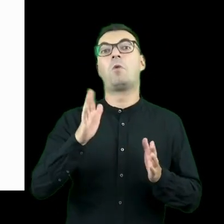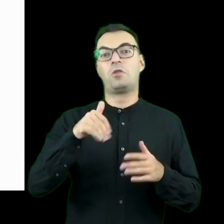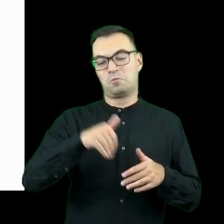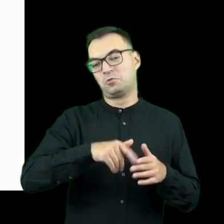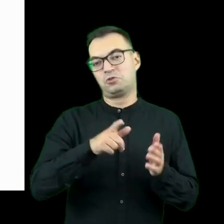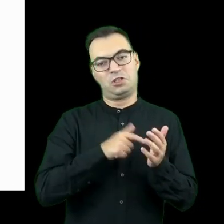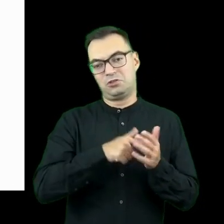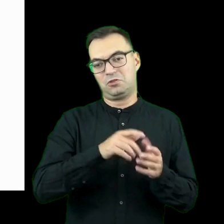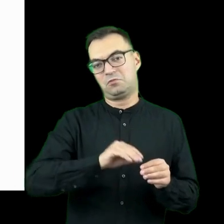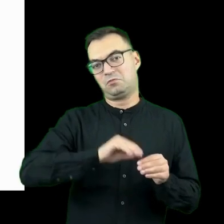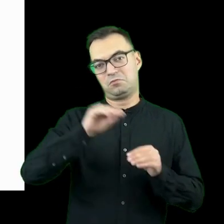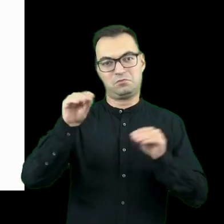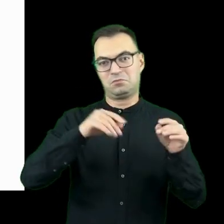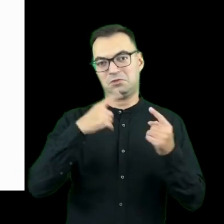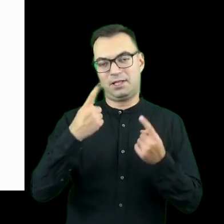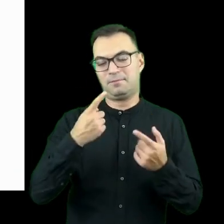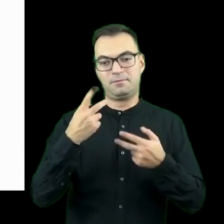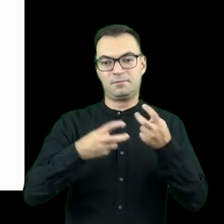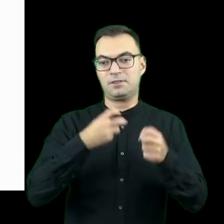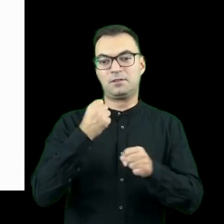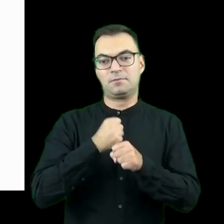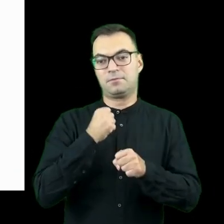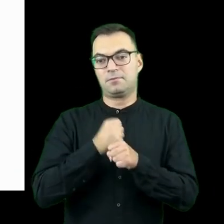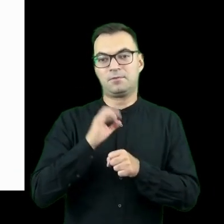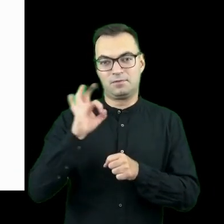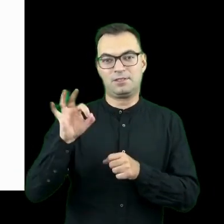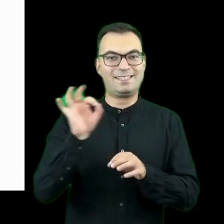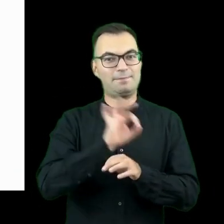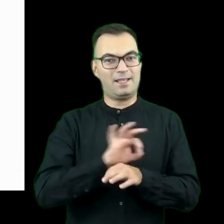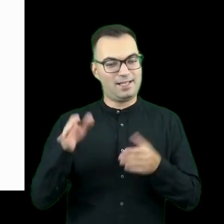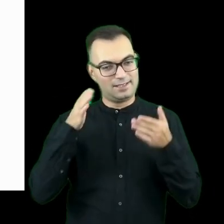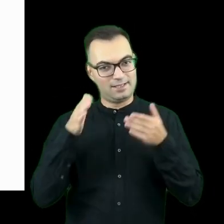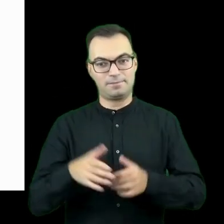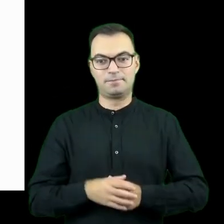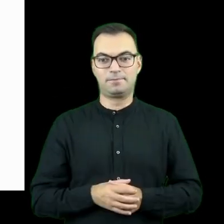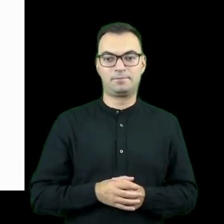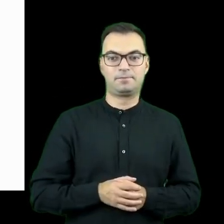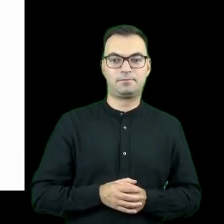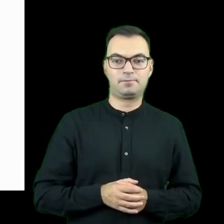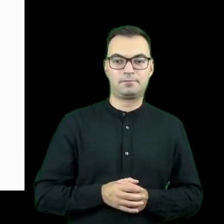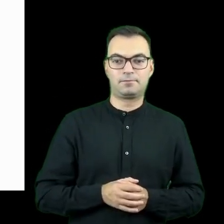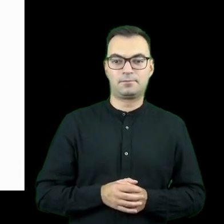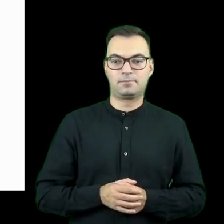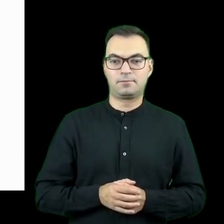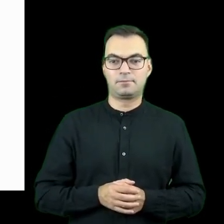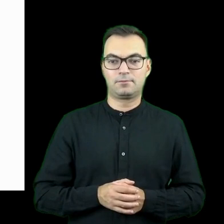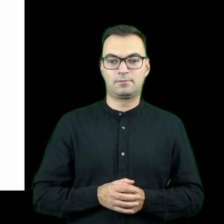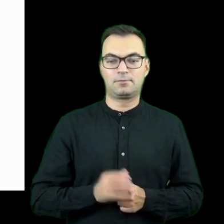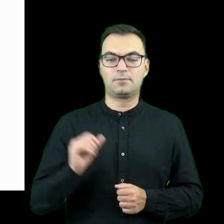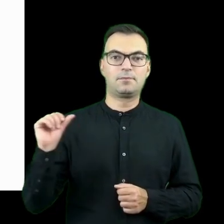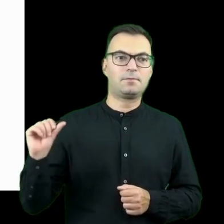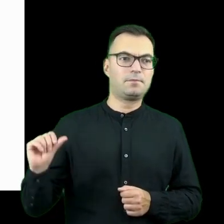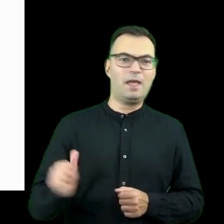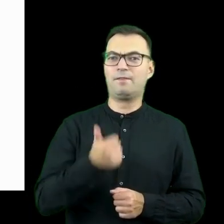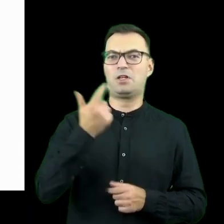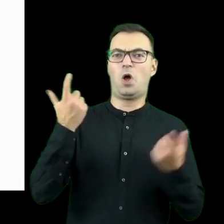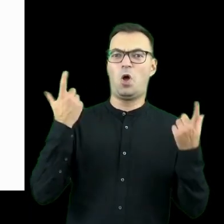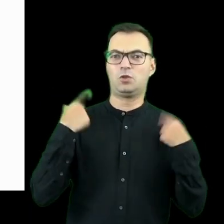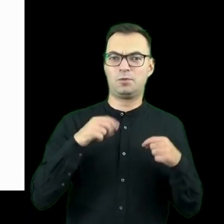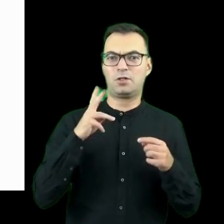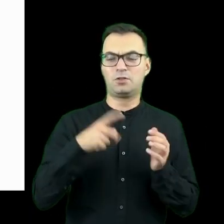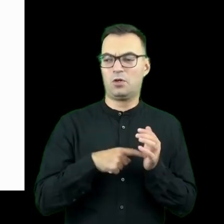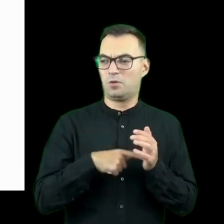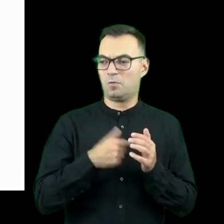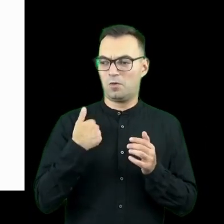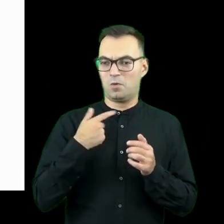przechodził często do pracy w swojej specjalizacji. Jeżeli się nie mylę, to ta pierwsza osoba, która była